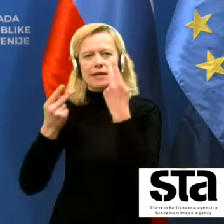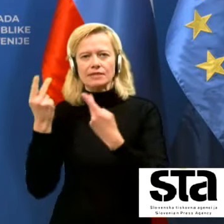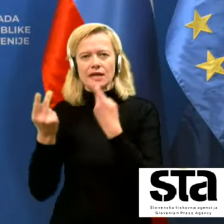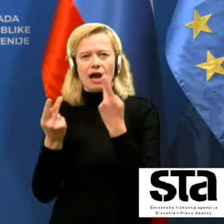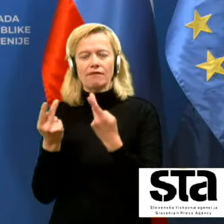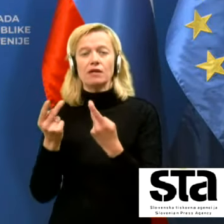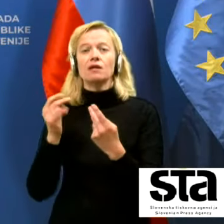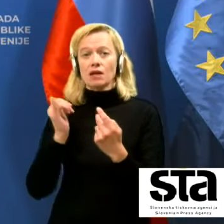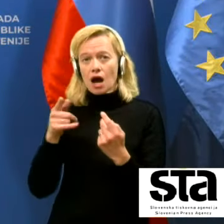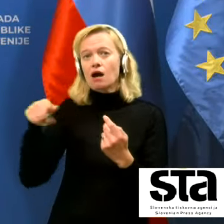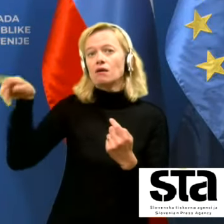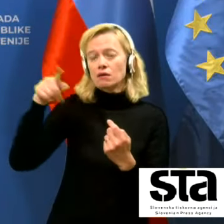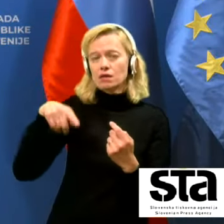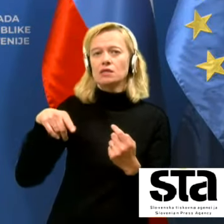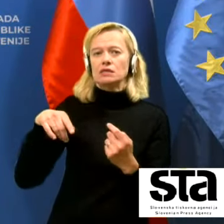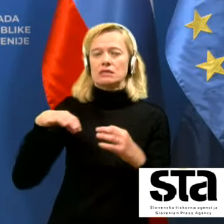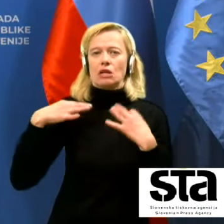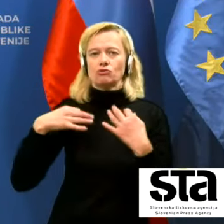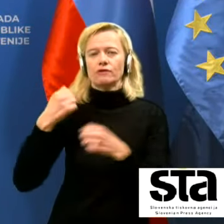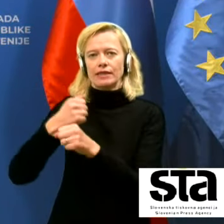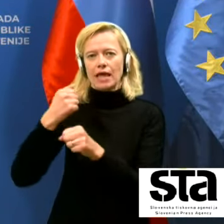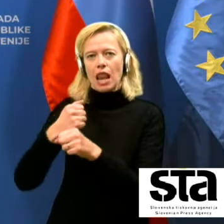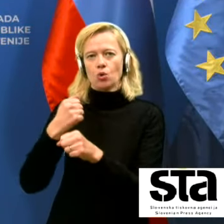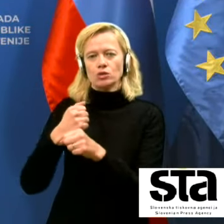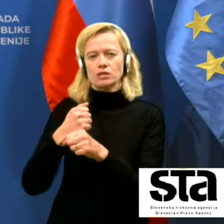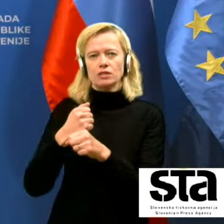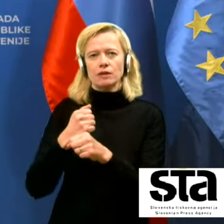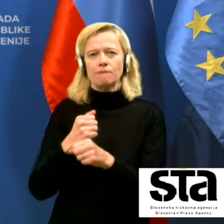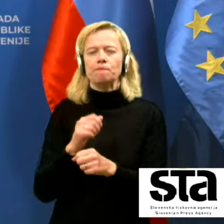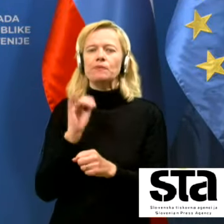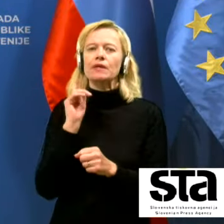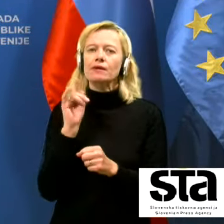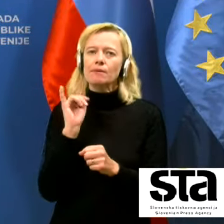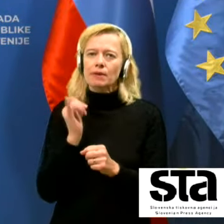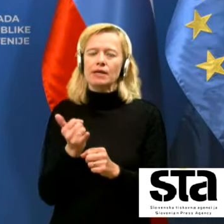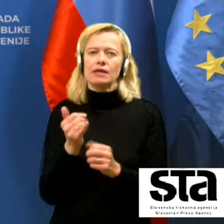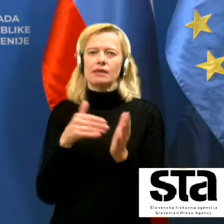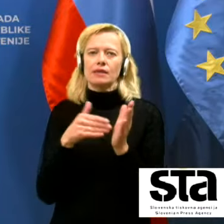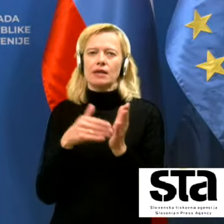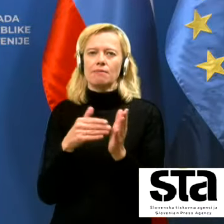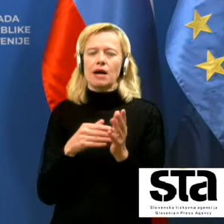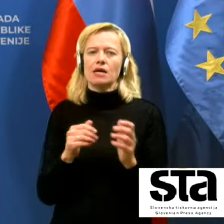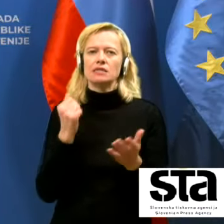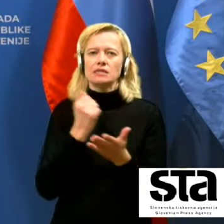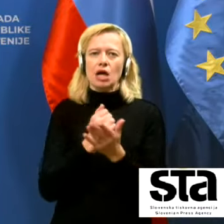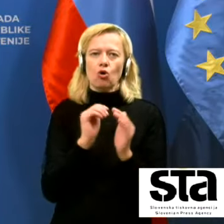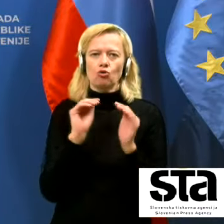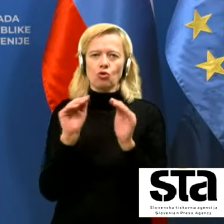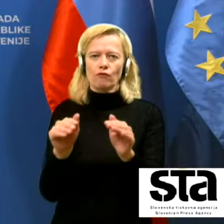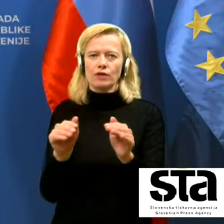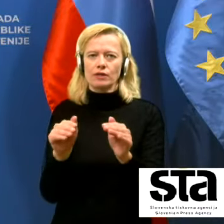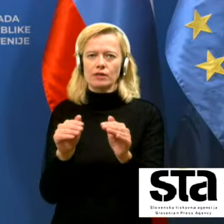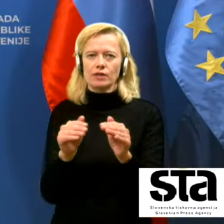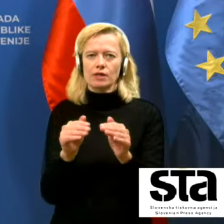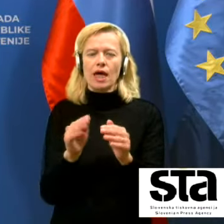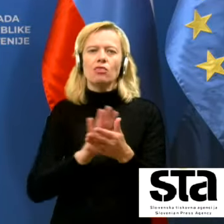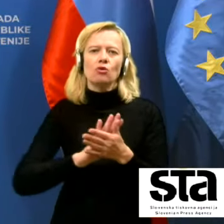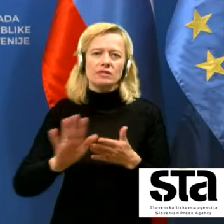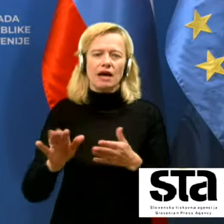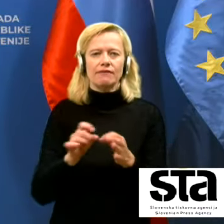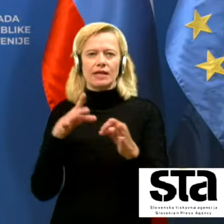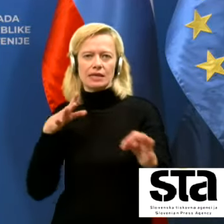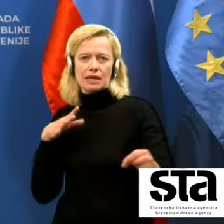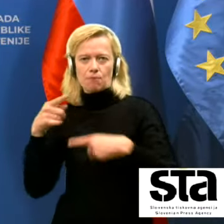zdravstveni delavci, da je za to seveda treba zagotoviti čim bolj enostaven in tudi hiter postopek pri